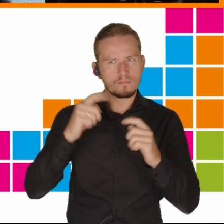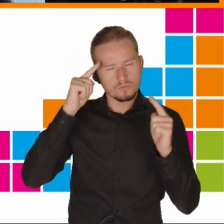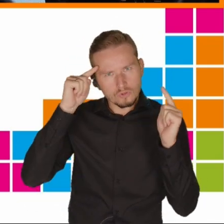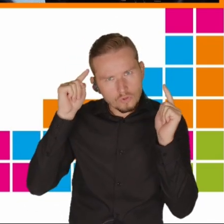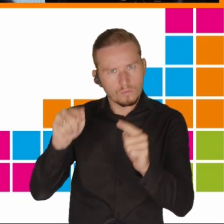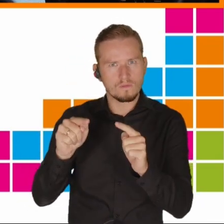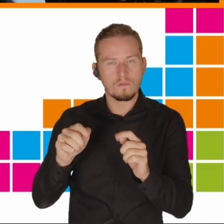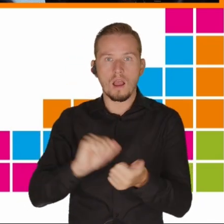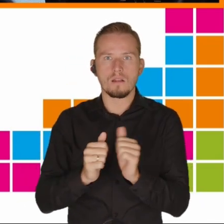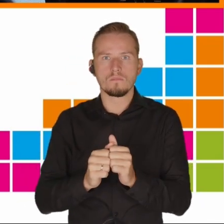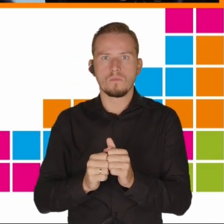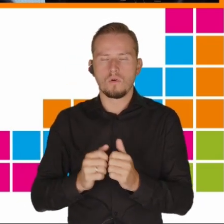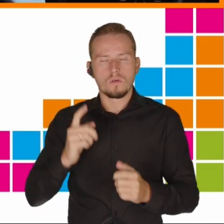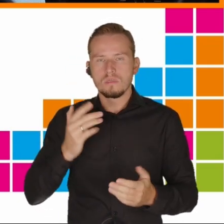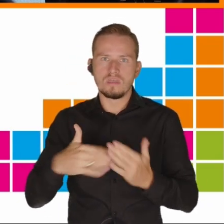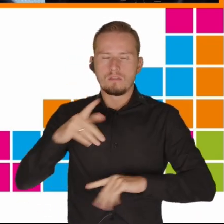nadpobudliwością.